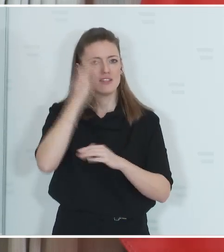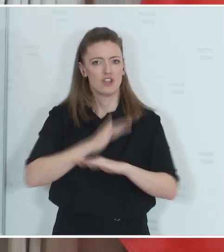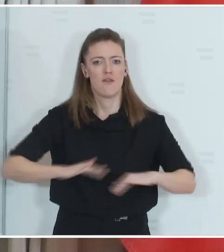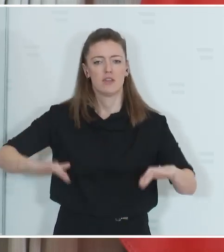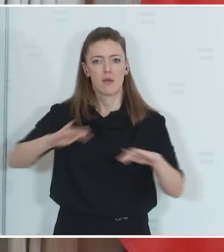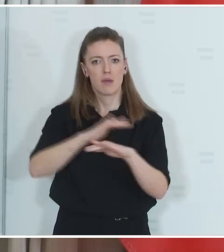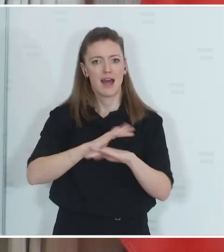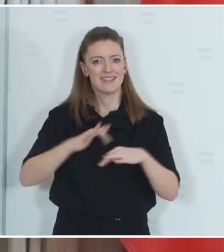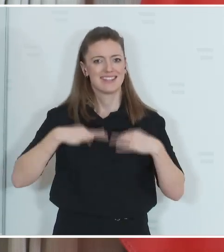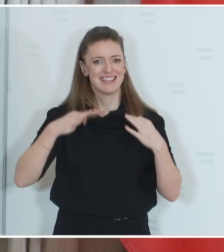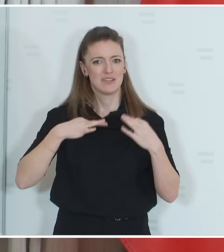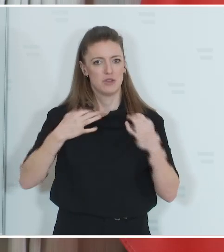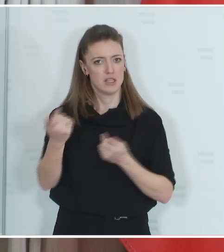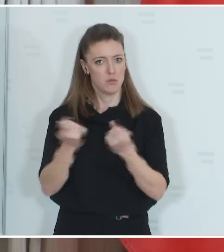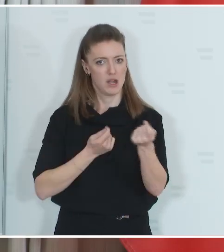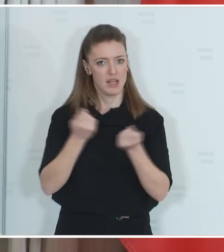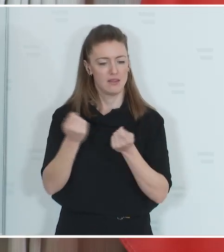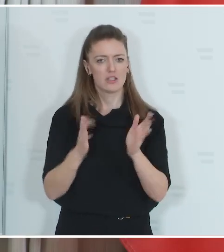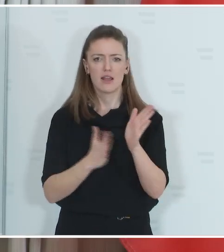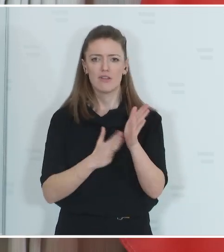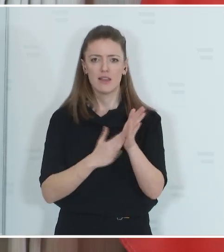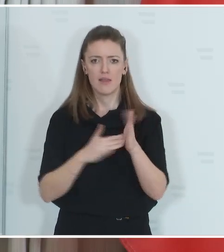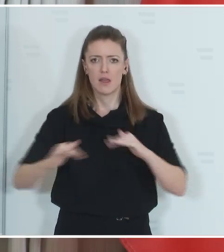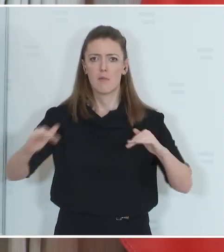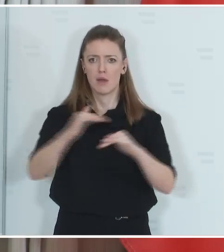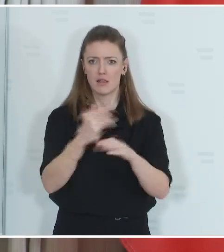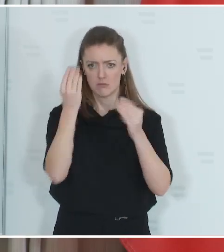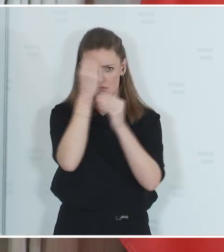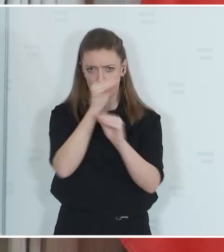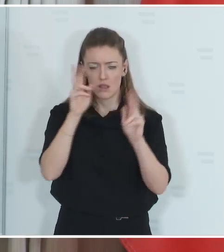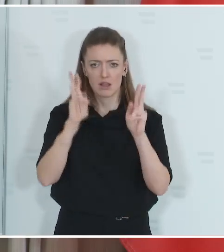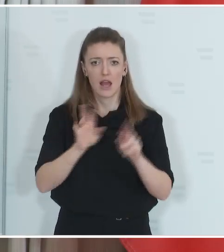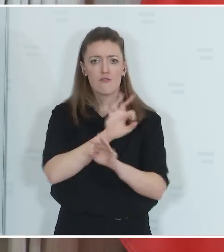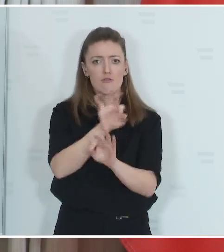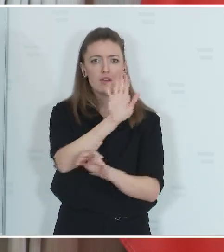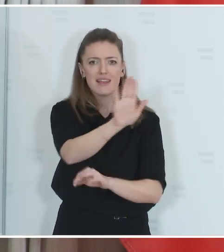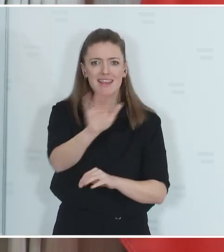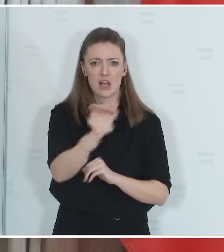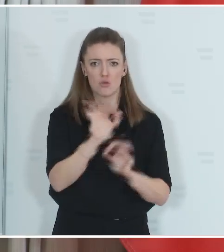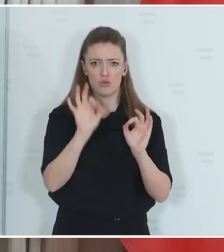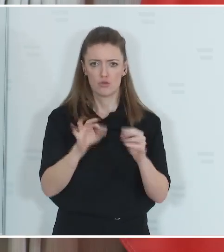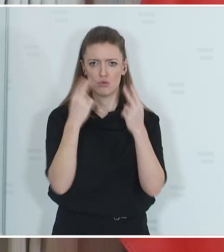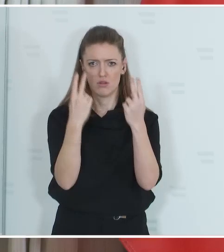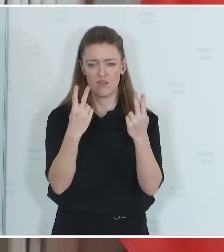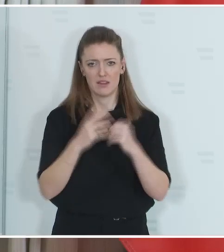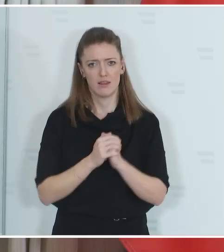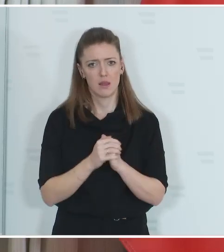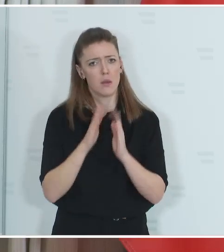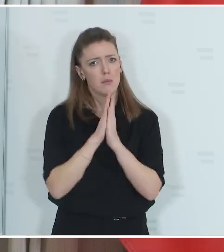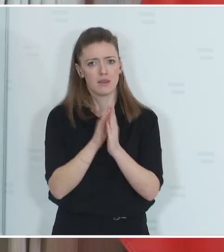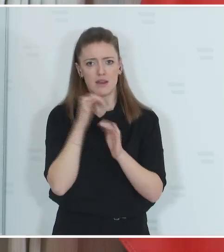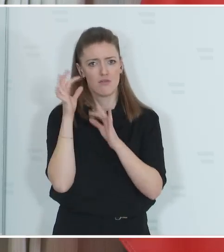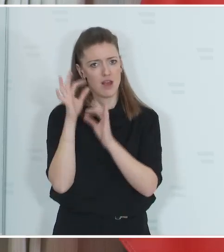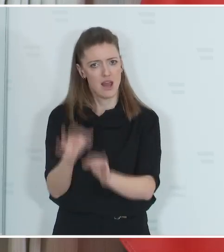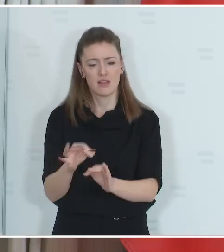Basis, einer gesundheitspolitisch evidenten Basis Auskunft geben, was für Ihr Kind gut und wichtig ist. Verlassen Sie sich nicht und